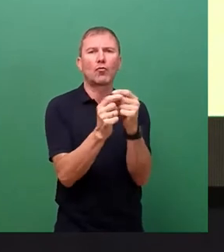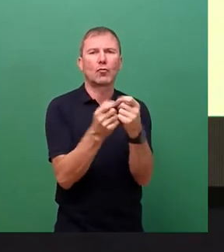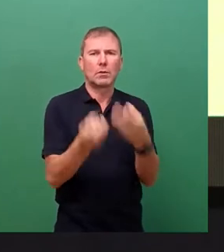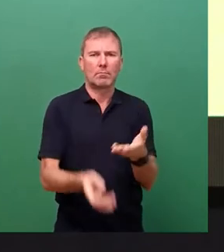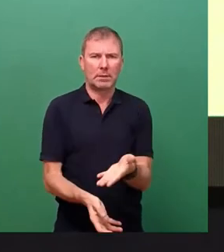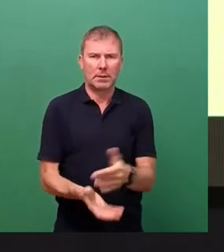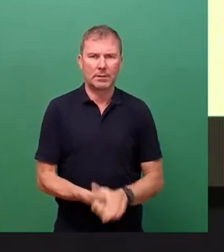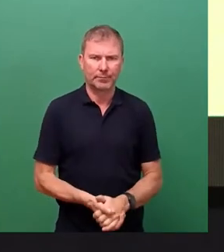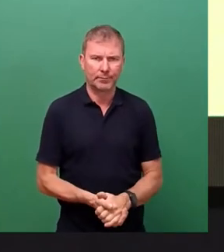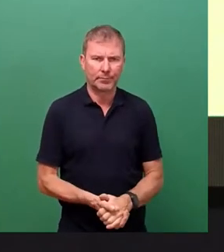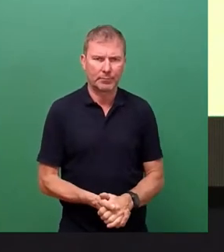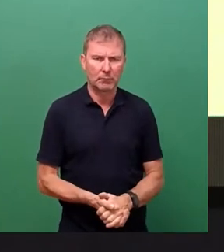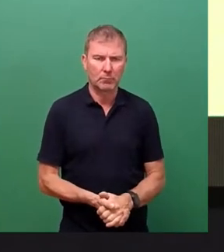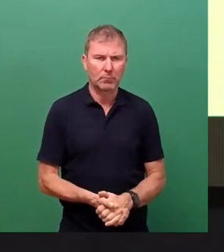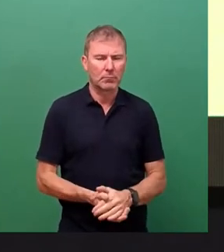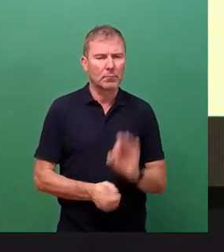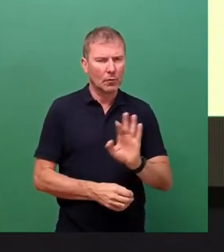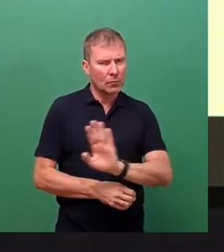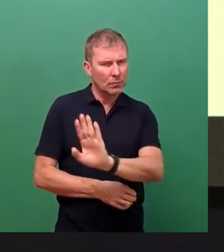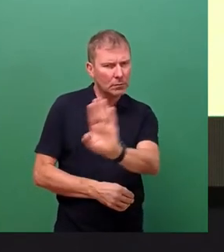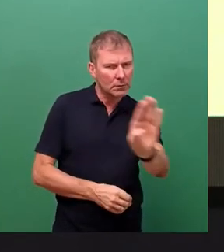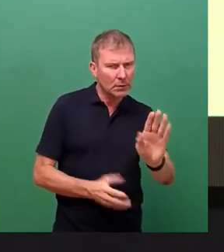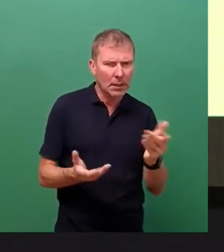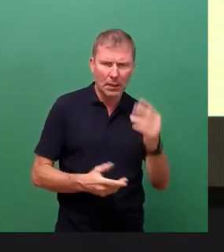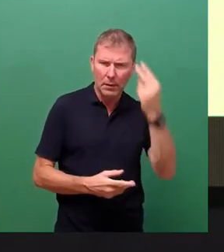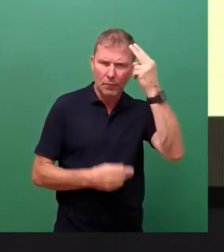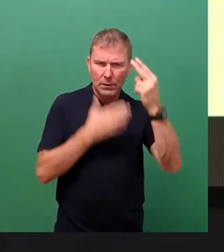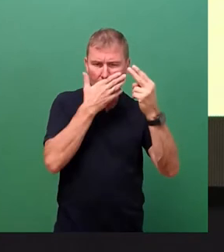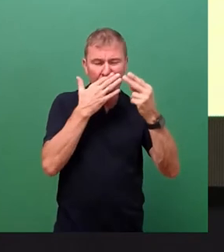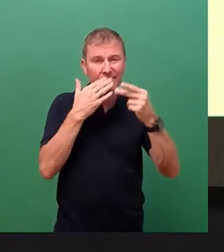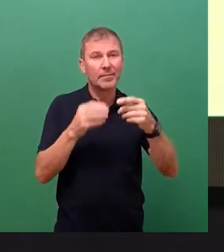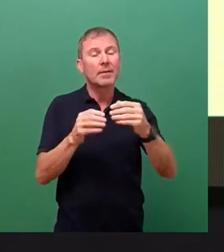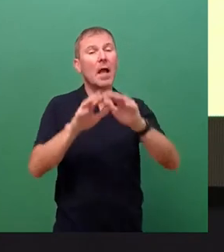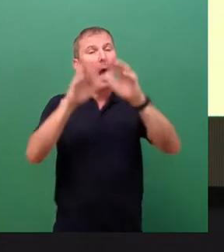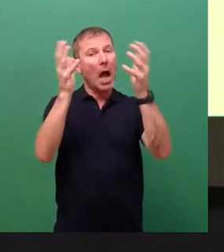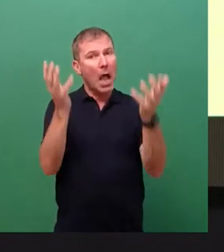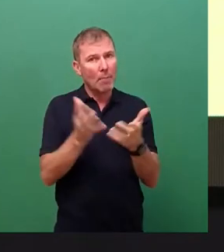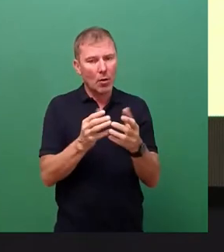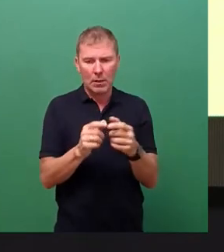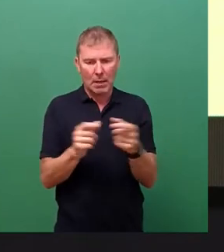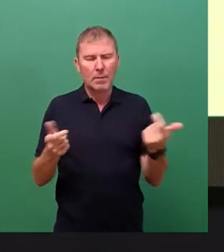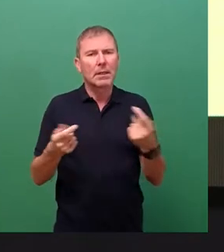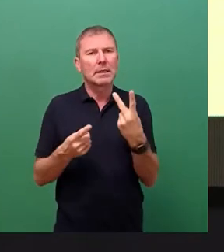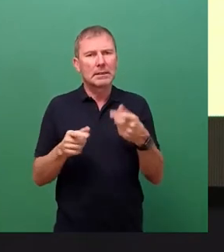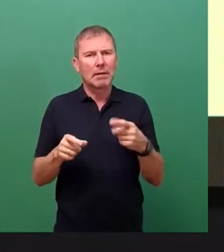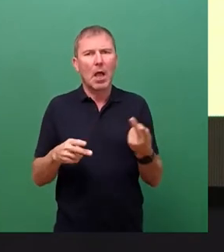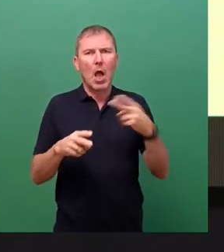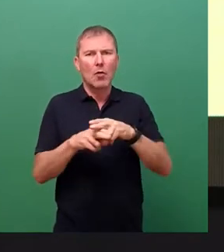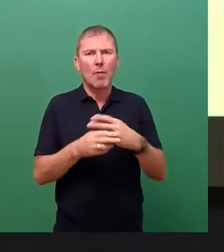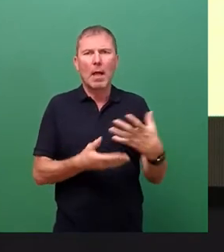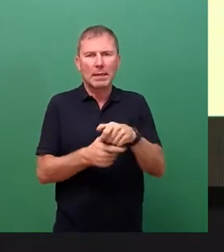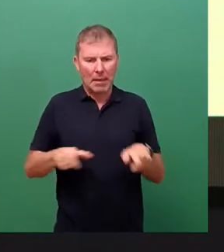Für Sie zum besseren Verständnis. Dieser Ballon hat den Abstand zwischen zwei sogenannten Doppelsammelschienen